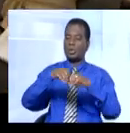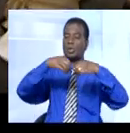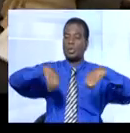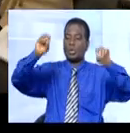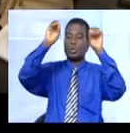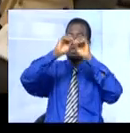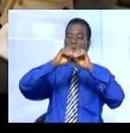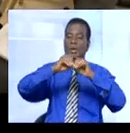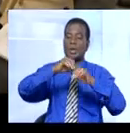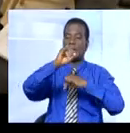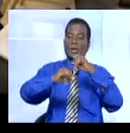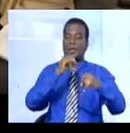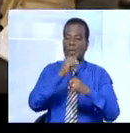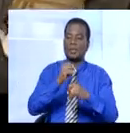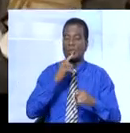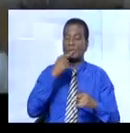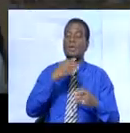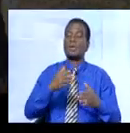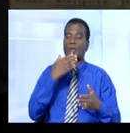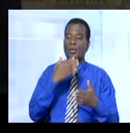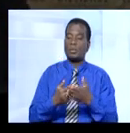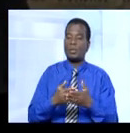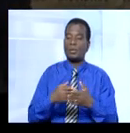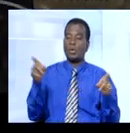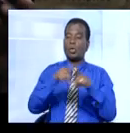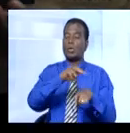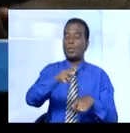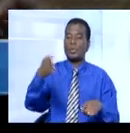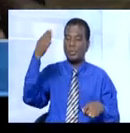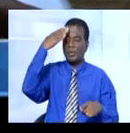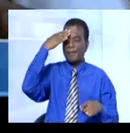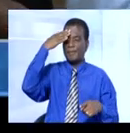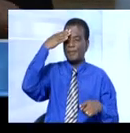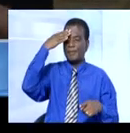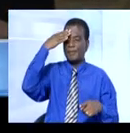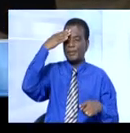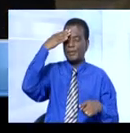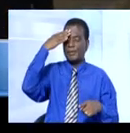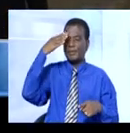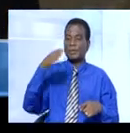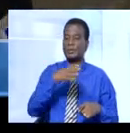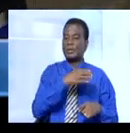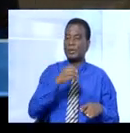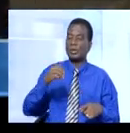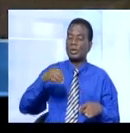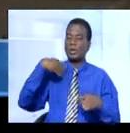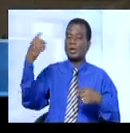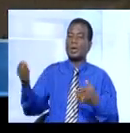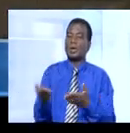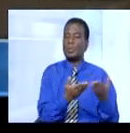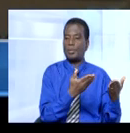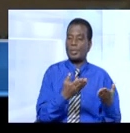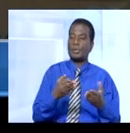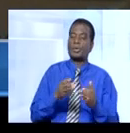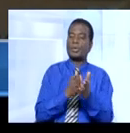en Côte d'Ivoire se sont montrés favorables à cette action. Comme vous le savez, mon chef est le funial, qui apporte son appui à